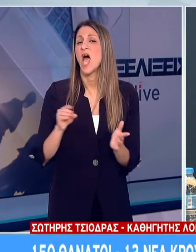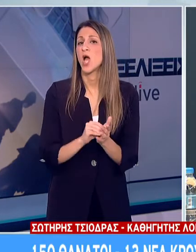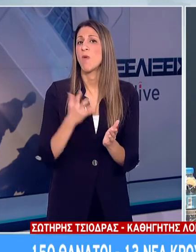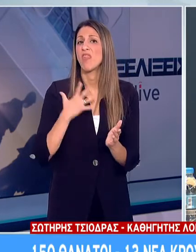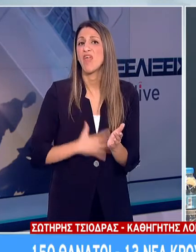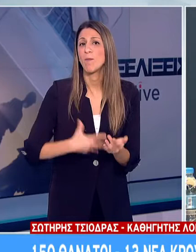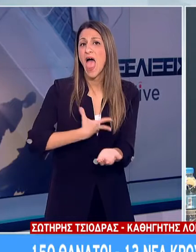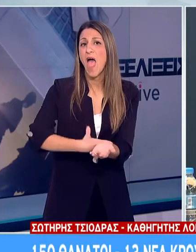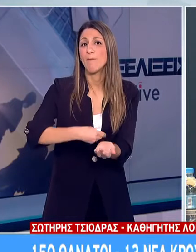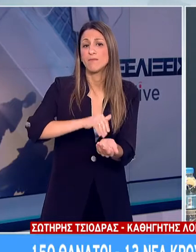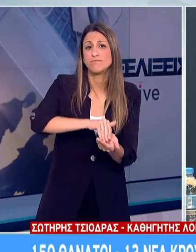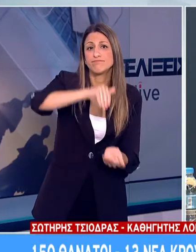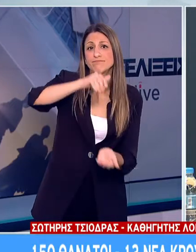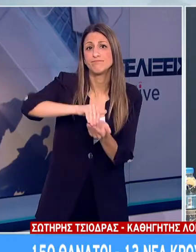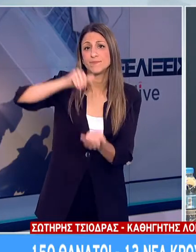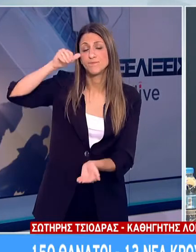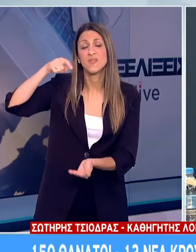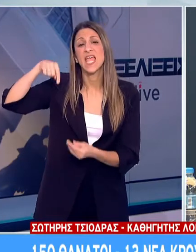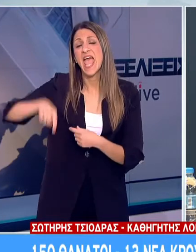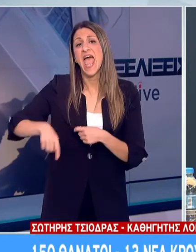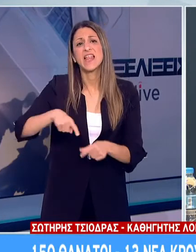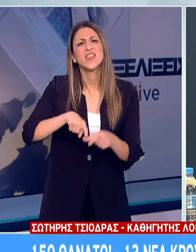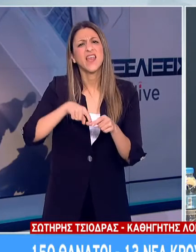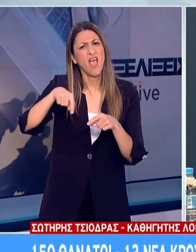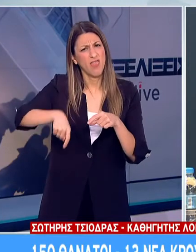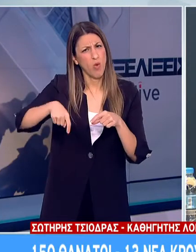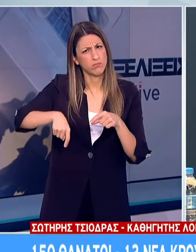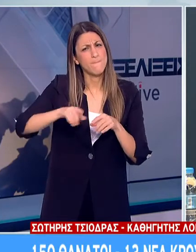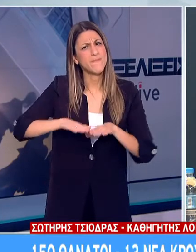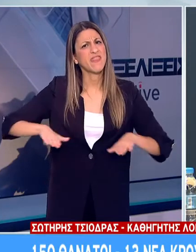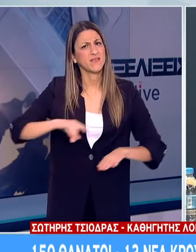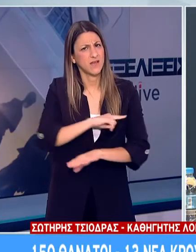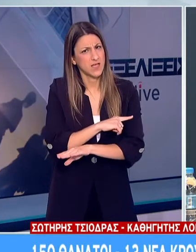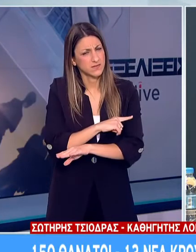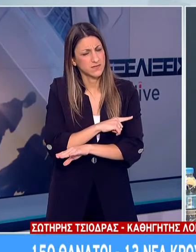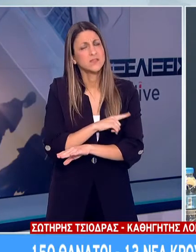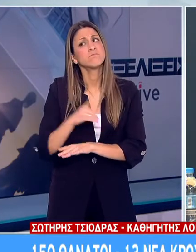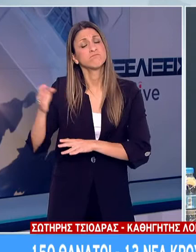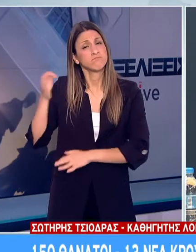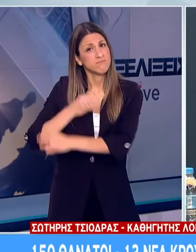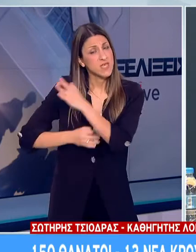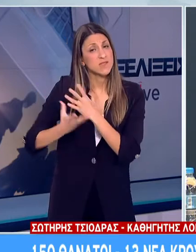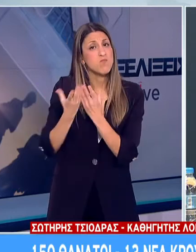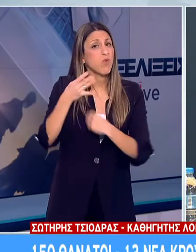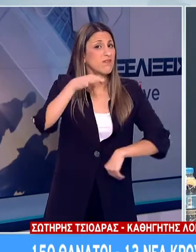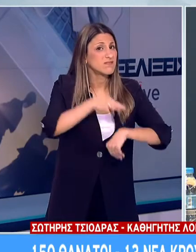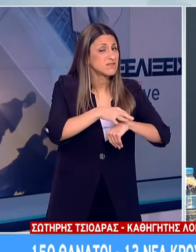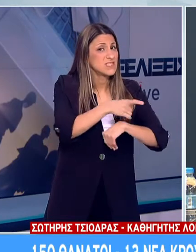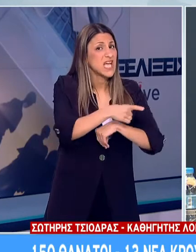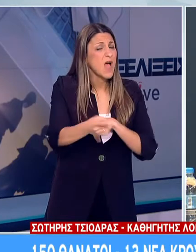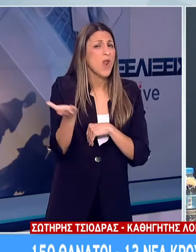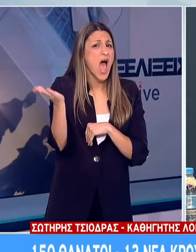Όπως με ενημέρωσε ο Πρόεδρος Ελληνικής Εταιρείας Παιδιατρικής Αιματολογίας και Ογκολογίας, πολλοί από αυτούς τους ασθενείς παρουσιάζουν